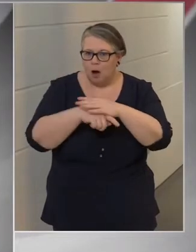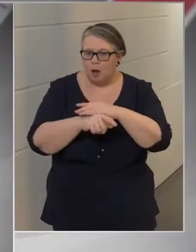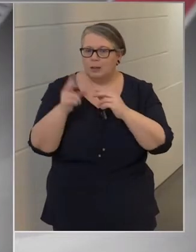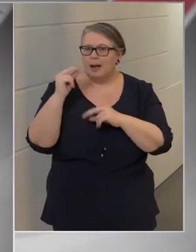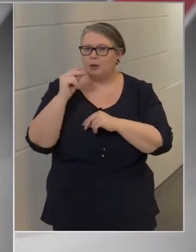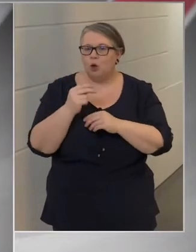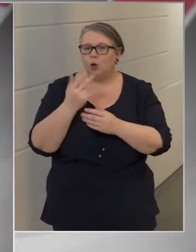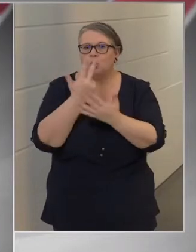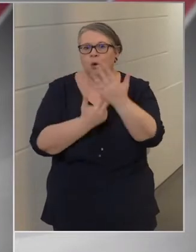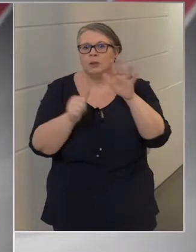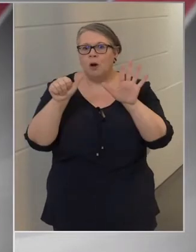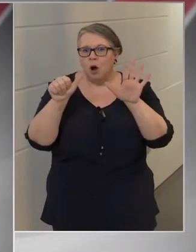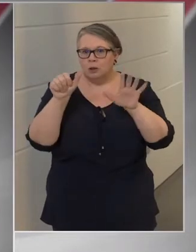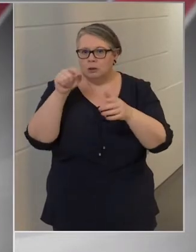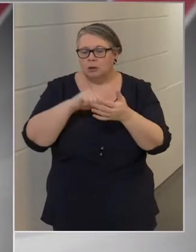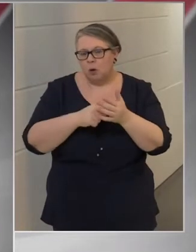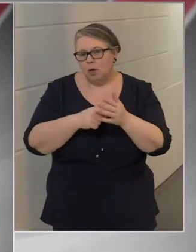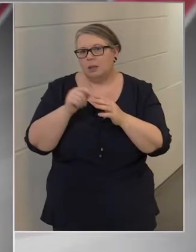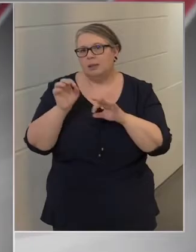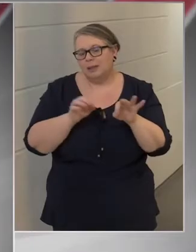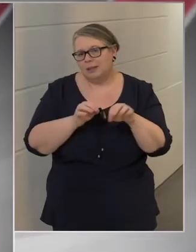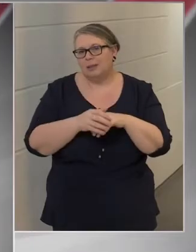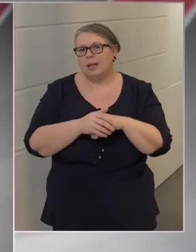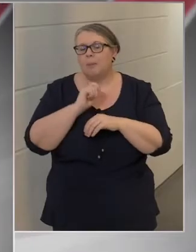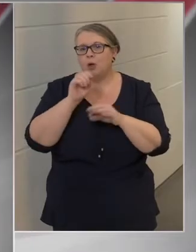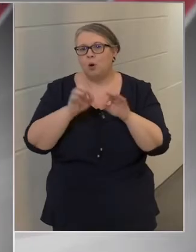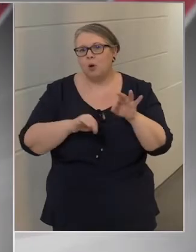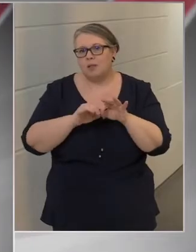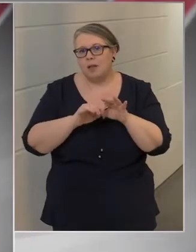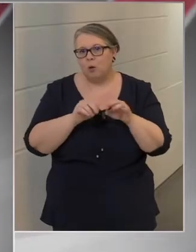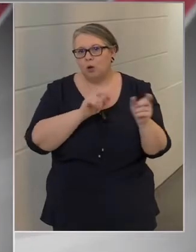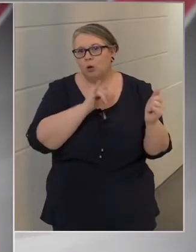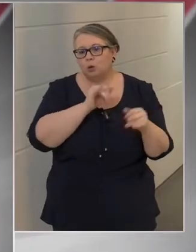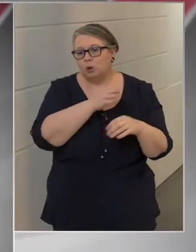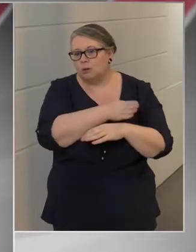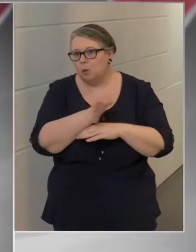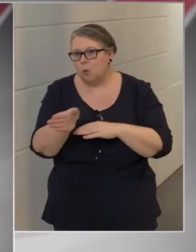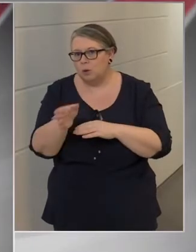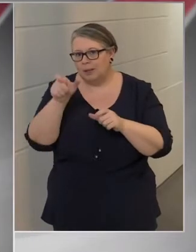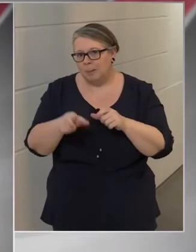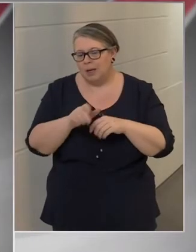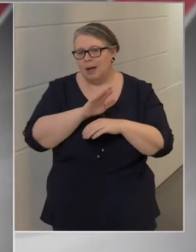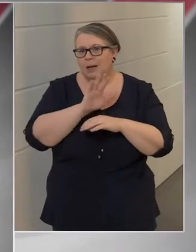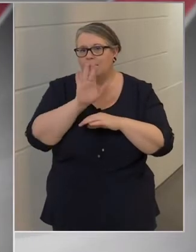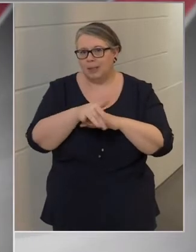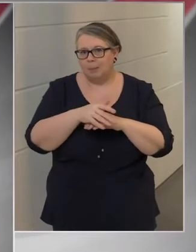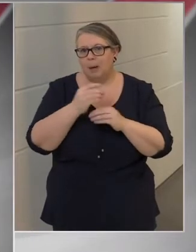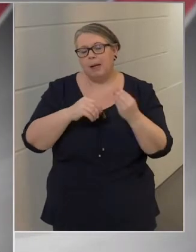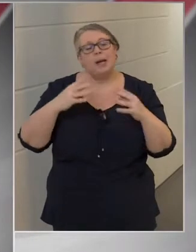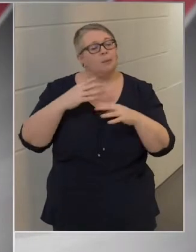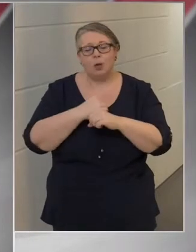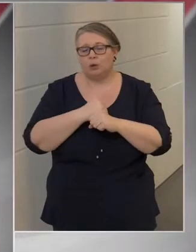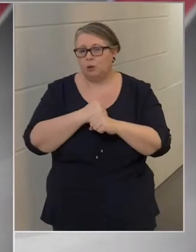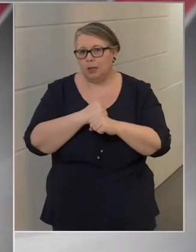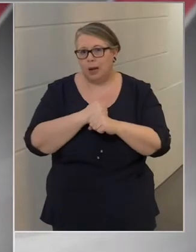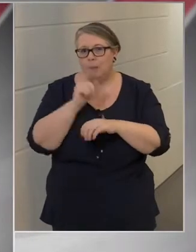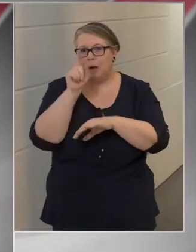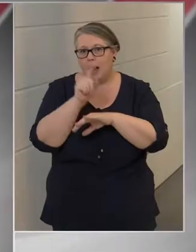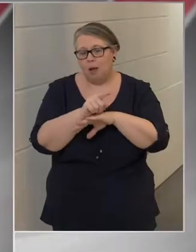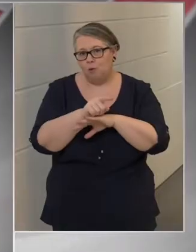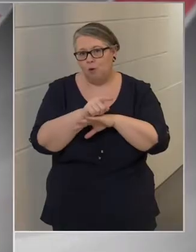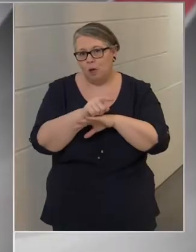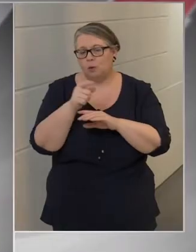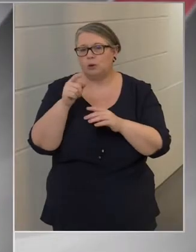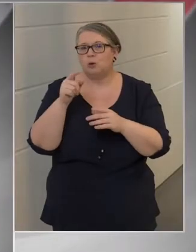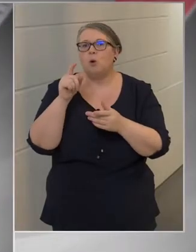rendőrök 86 alkalommal intézkedtek Magyarországon átutazó személyekkel szemben, mert nem tartották be a rájuk vonatkozó